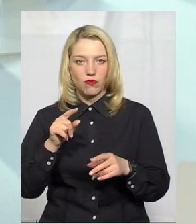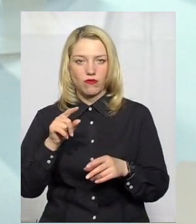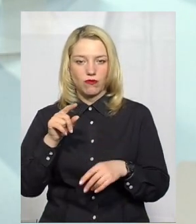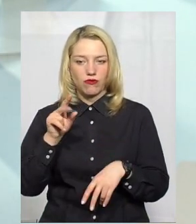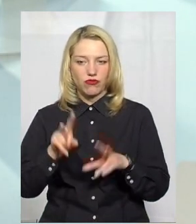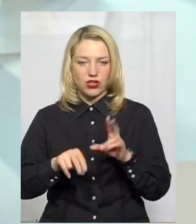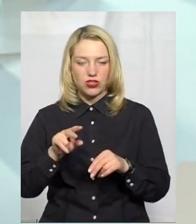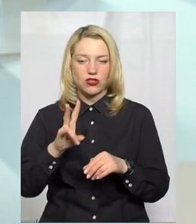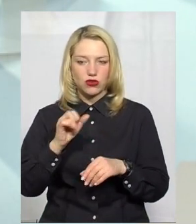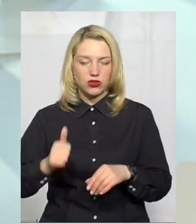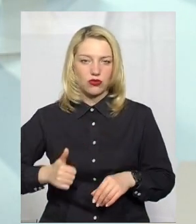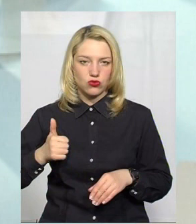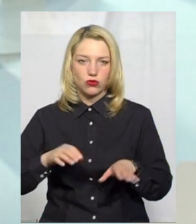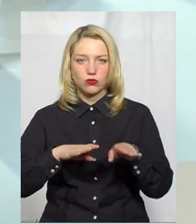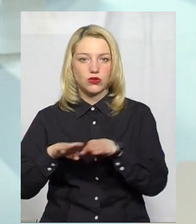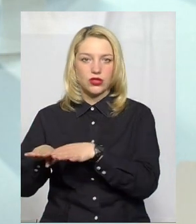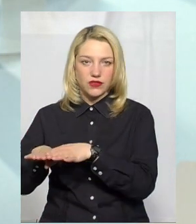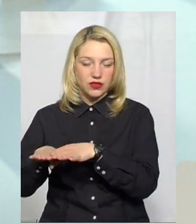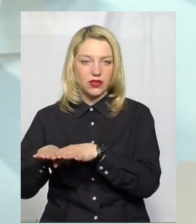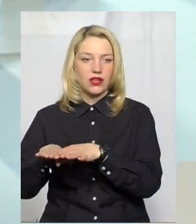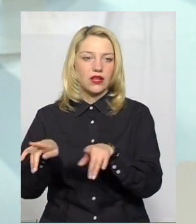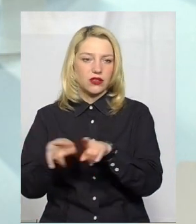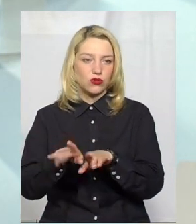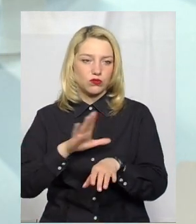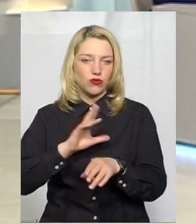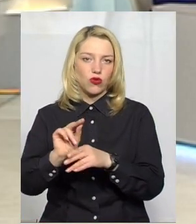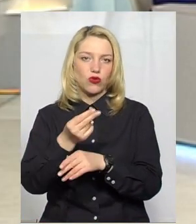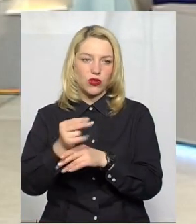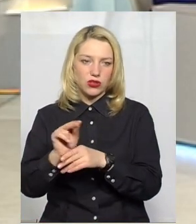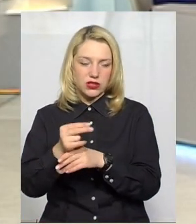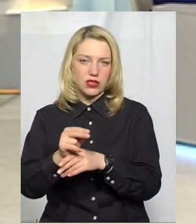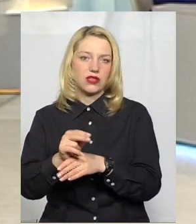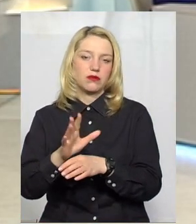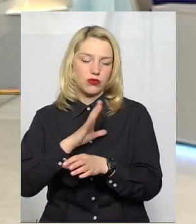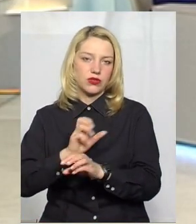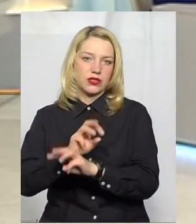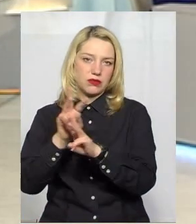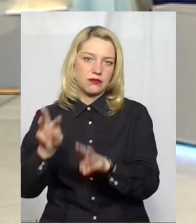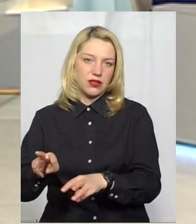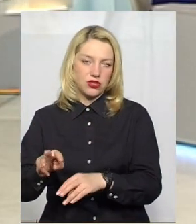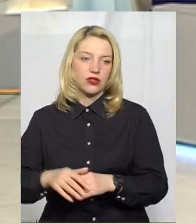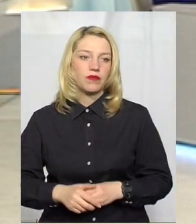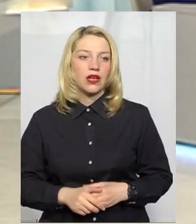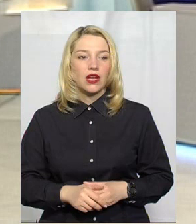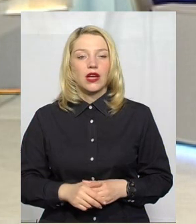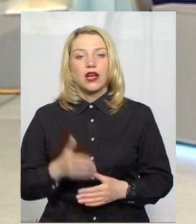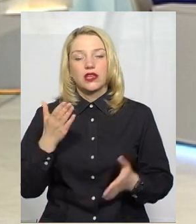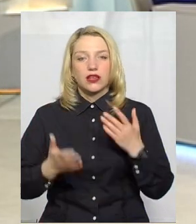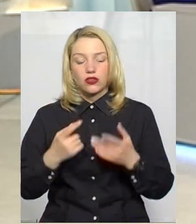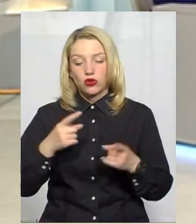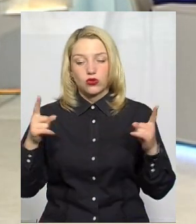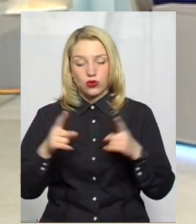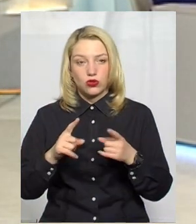на достойному рівні також був цей корекційний компонент забезпечений. Якщо так коротенько